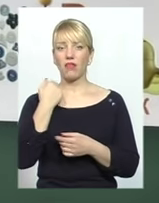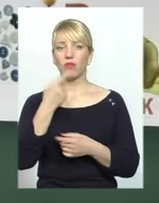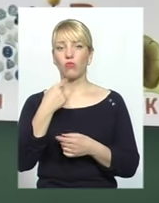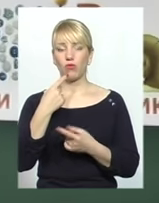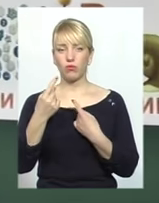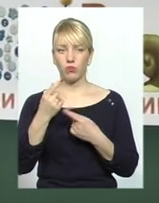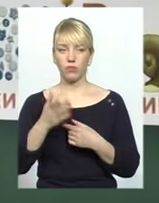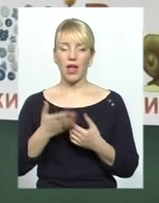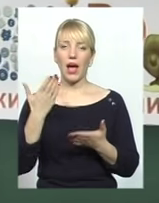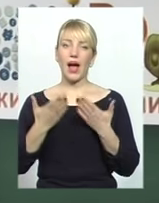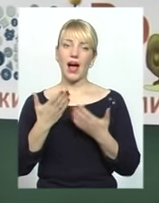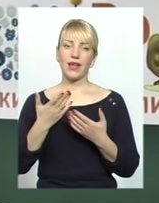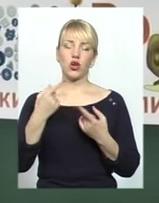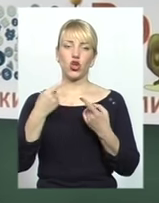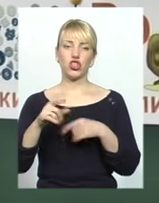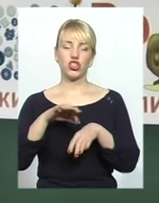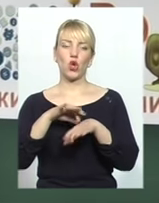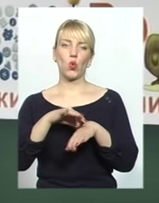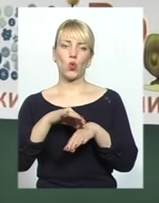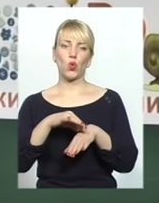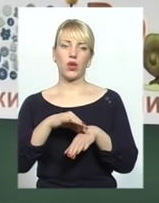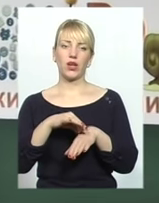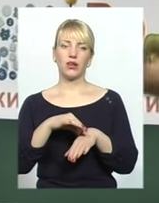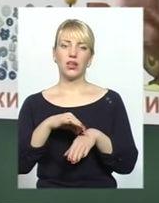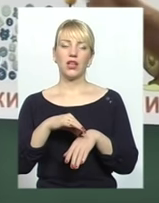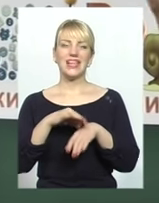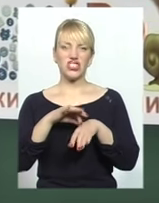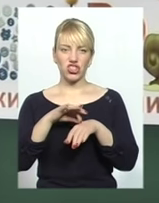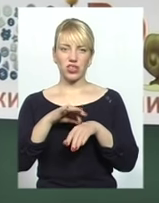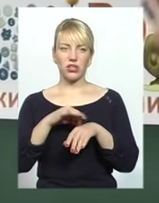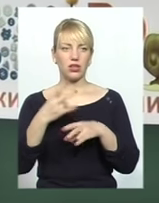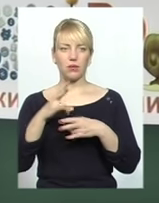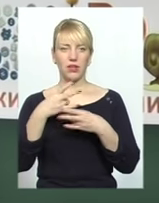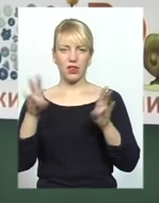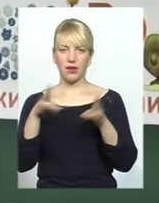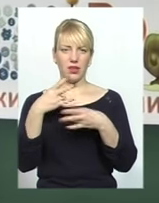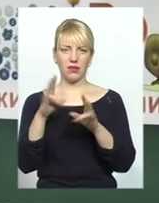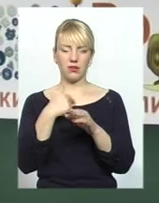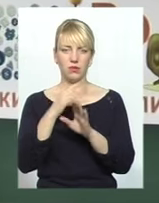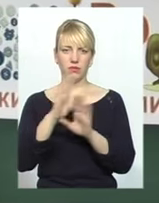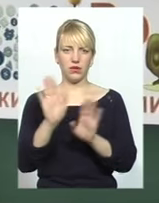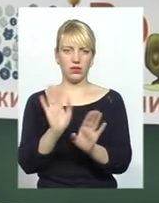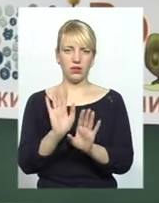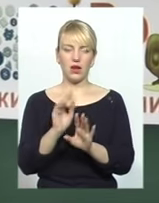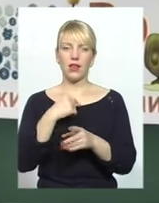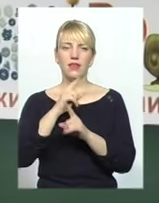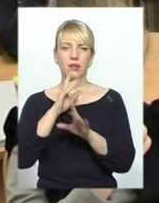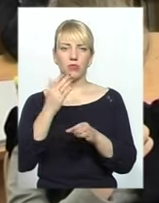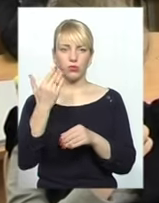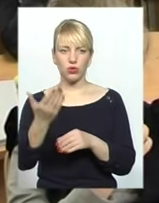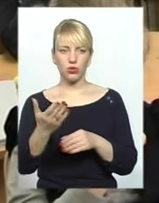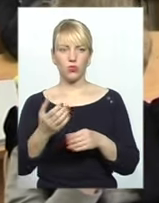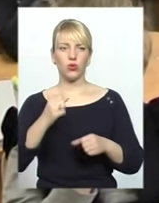дитинка, наприклад, з іншим кольором шкіри? Потрібно сказати, ні, ні, ні, ми з тобою не будемо дружити чи якось по-іншому?